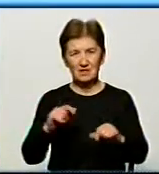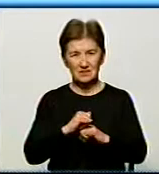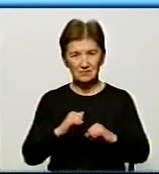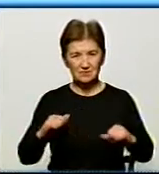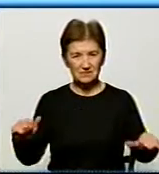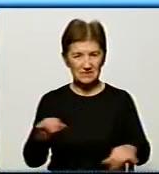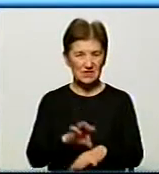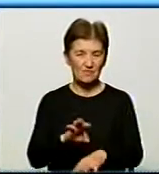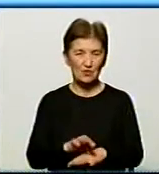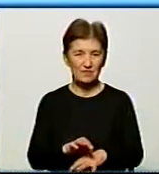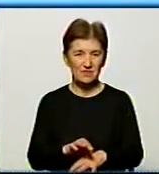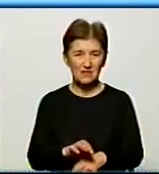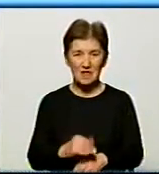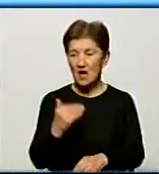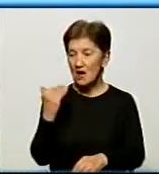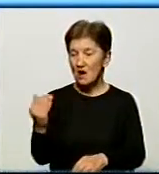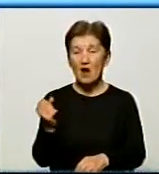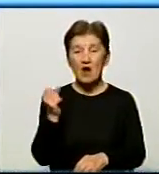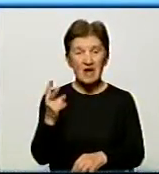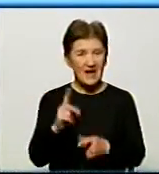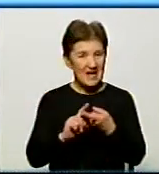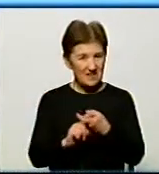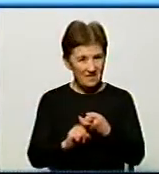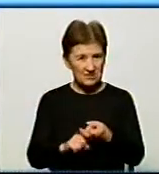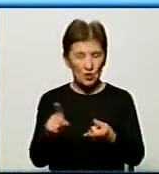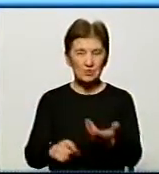правильно вас розумію, що ви як інфекціоніст стверджуєте,